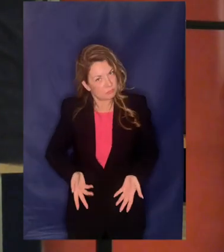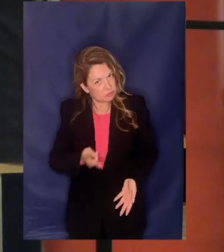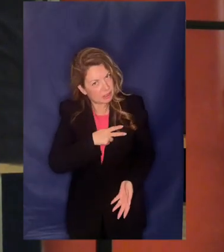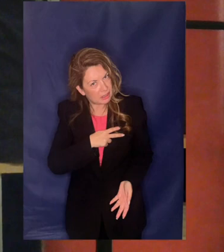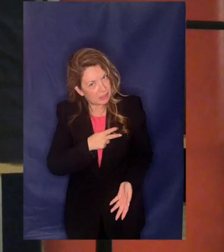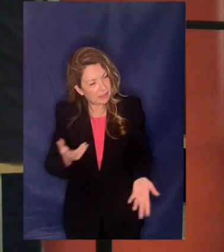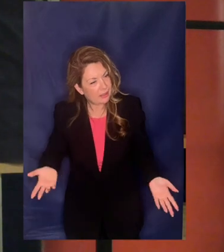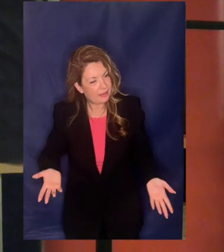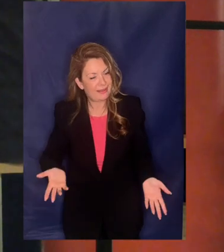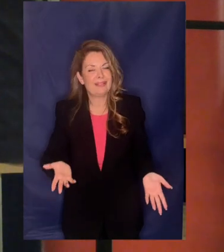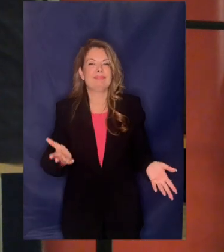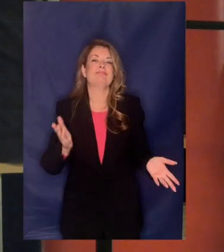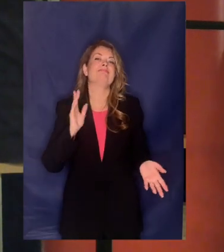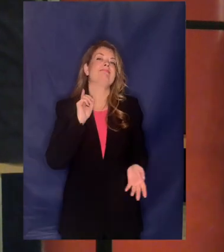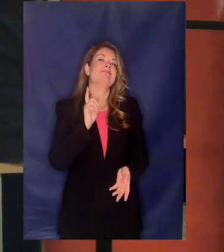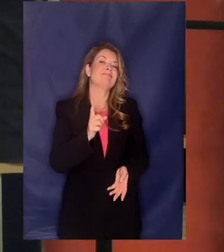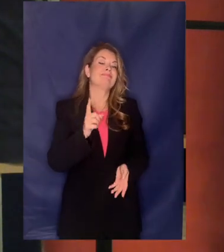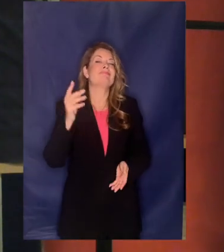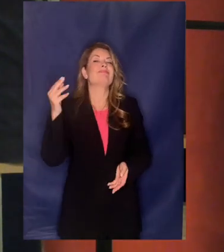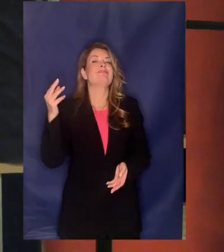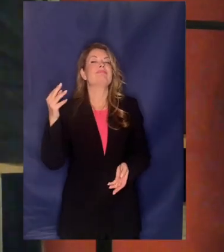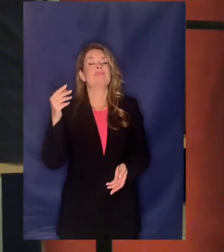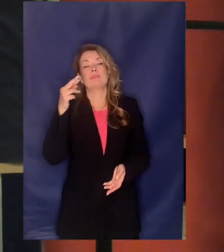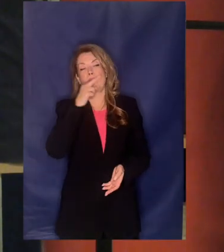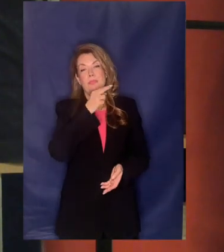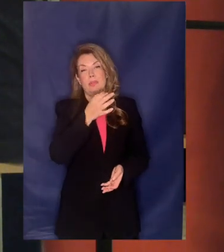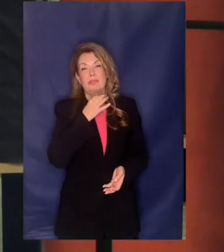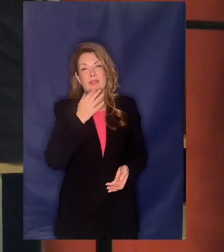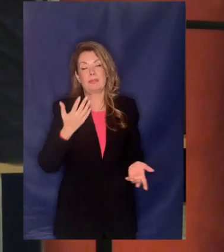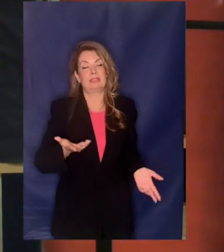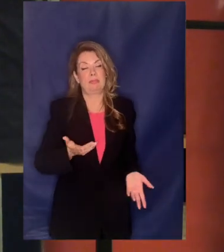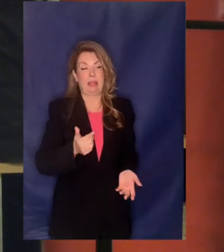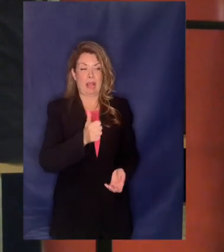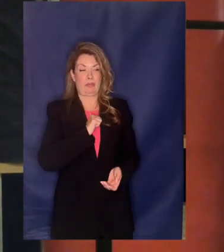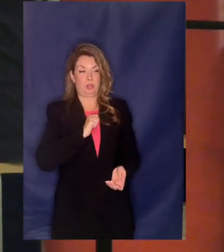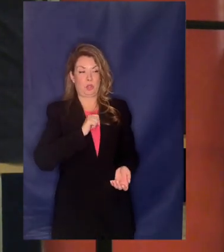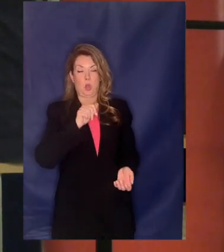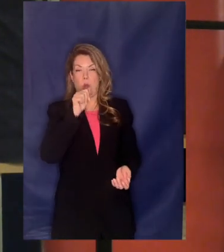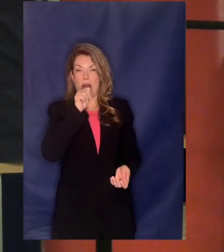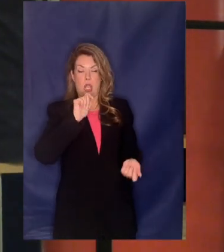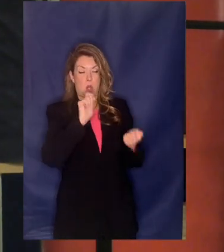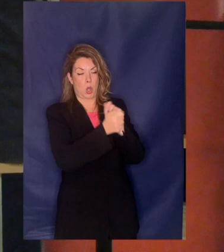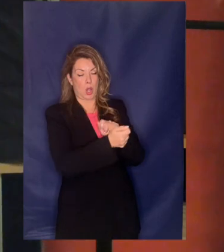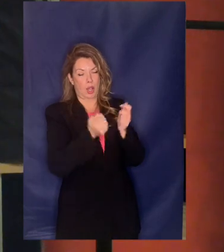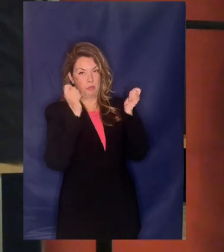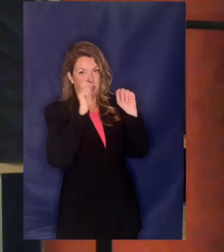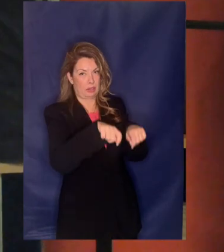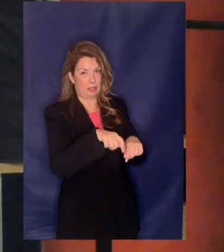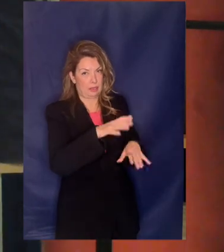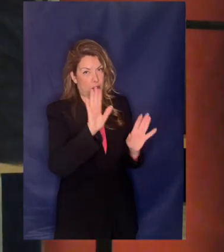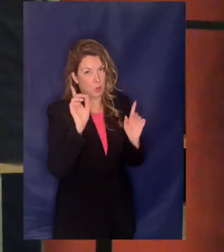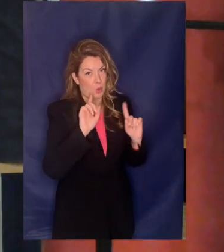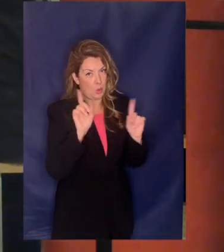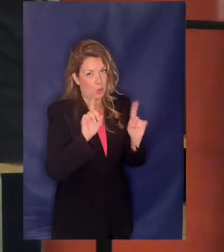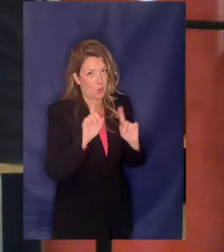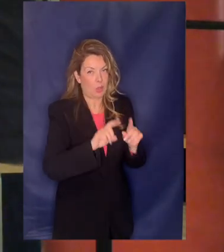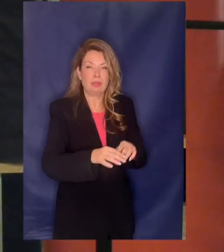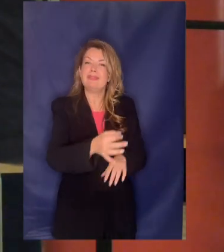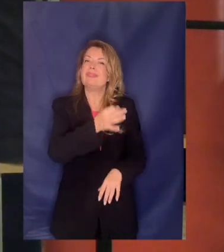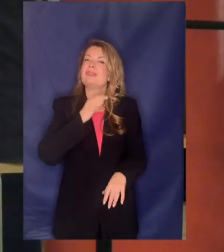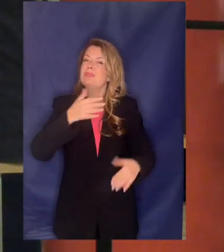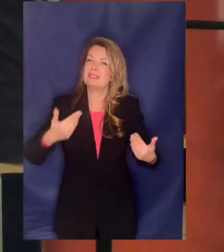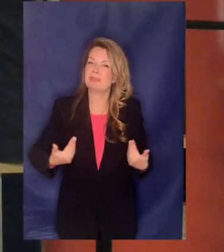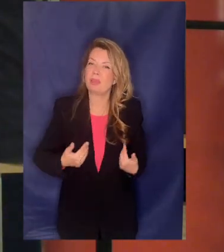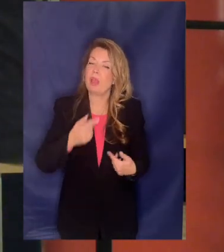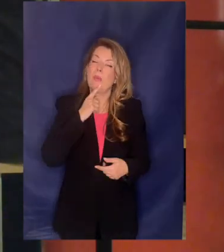Δεν μας είπε μόνο ότι δεν απειλείται το νερό Ο Πρωθυπουργός μας είπε ότι είναι και η